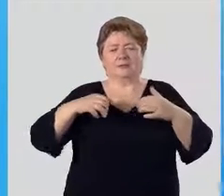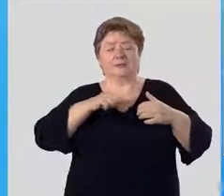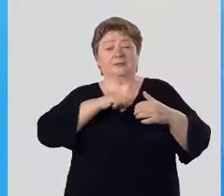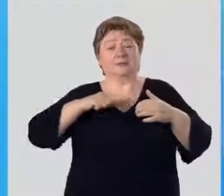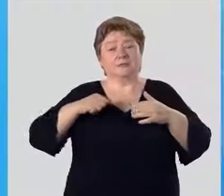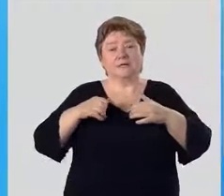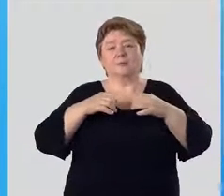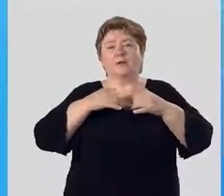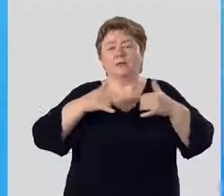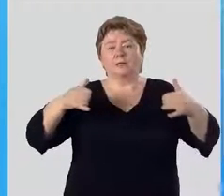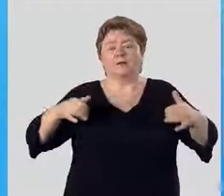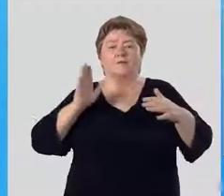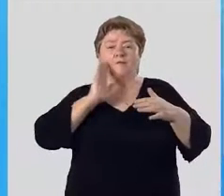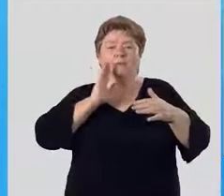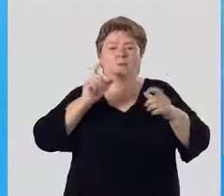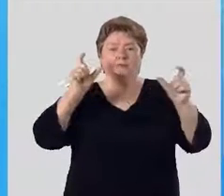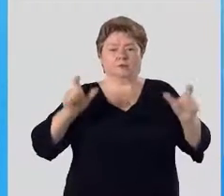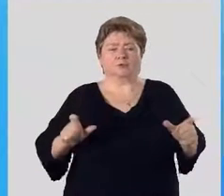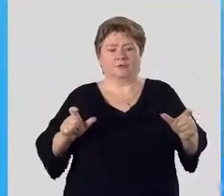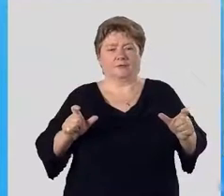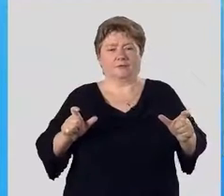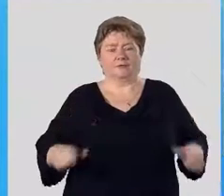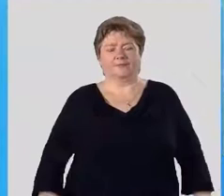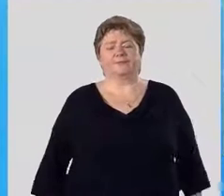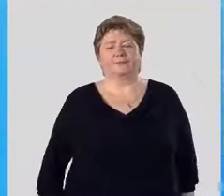самораспространение, водой, человеком.